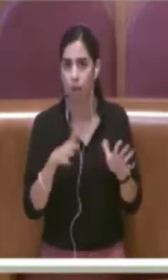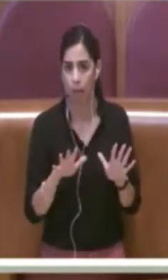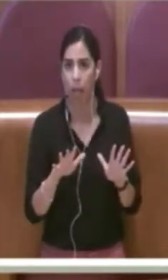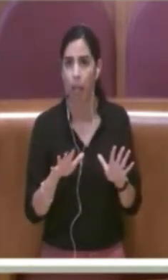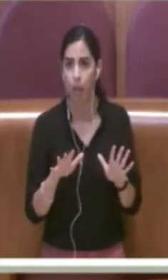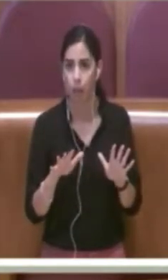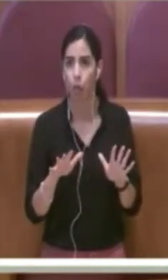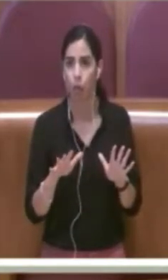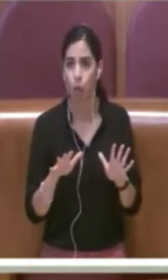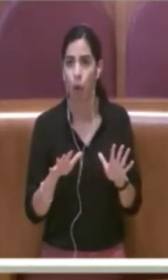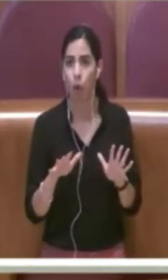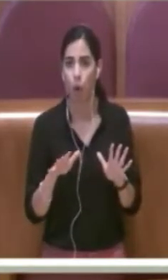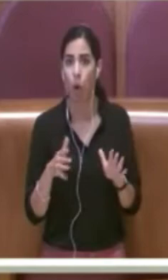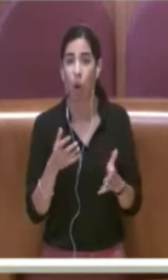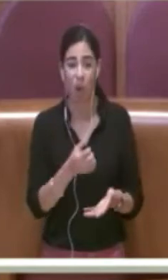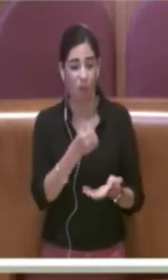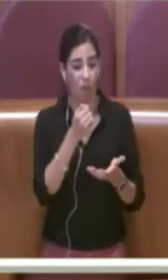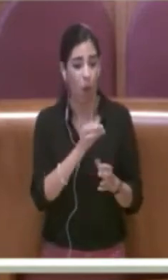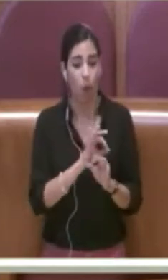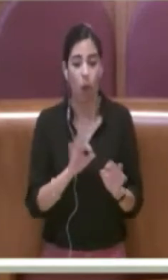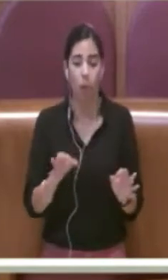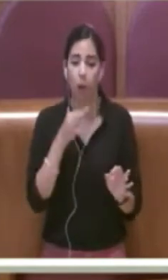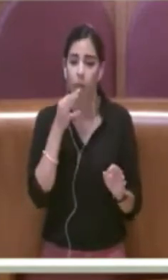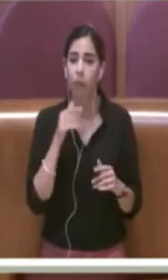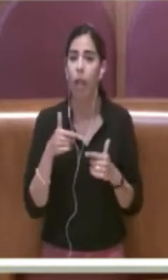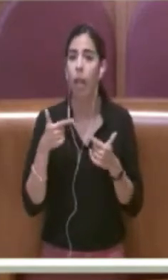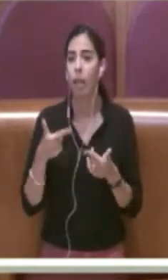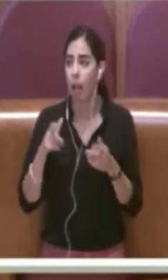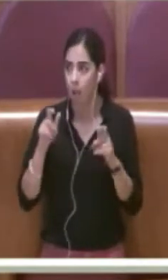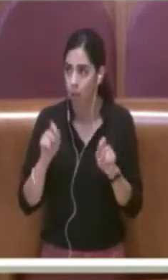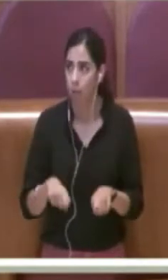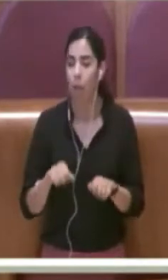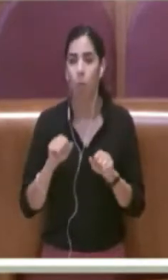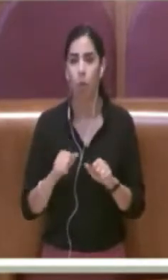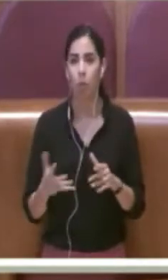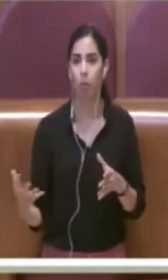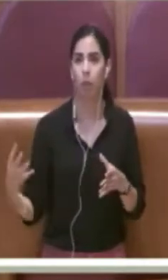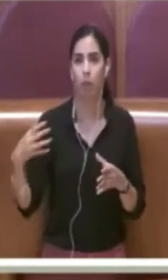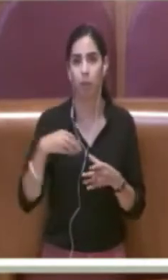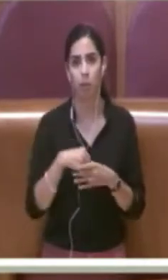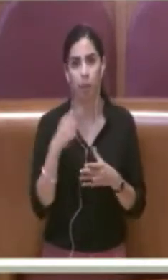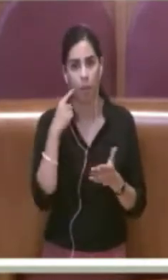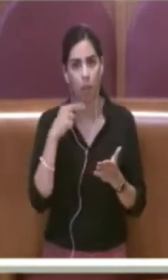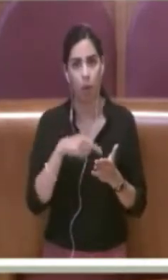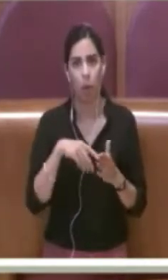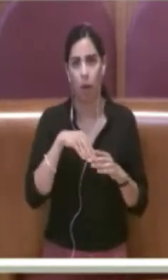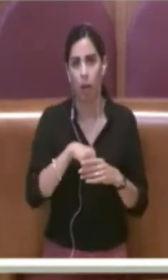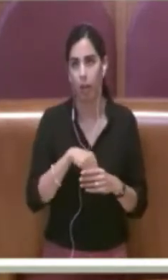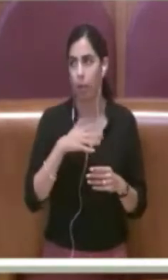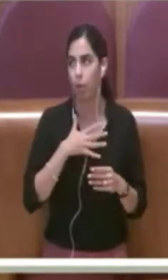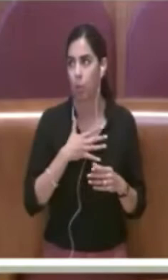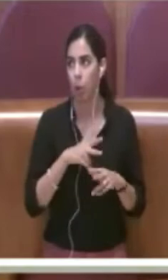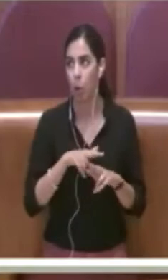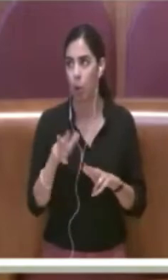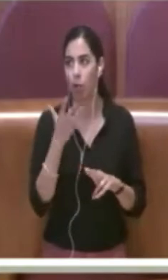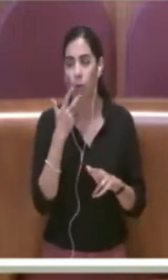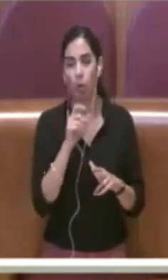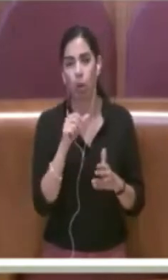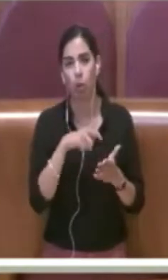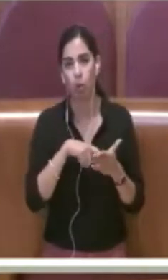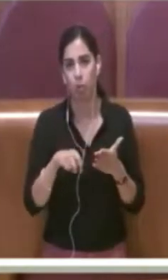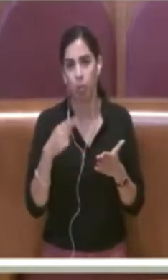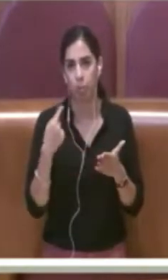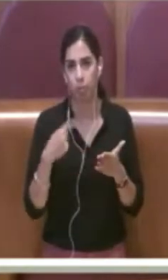porta e far sì che questi lavoratori vengano re-internalizzati. Volevo solo fare questa precisazione e poi la